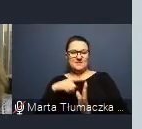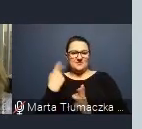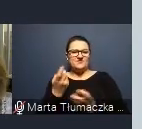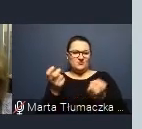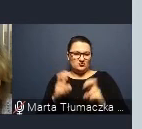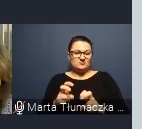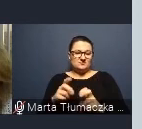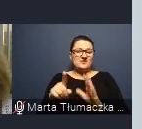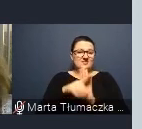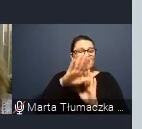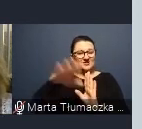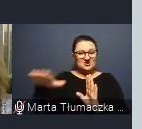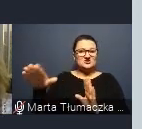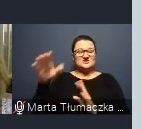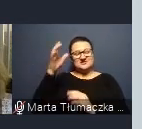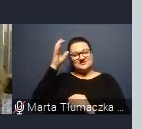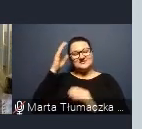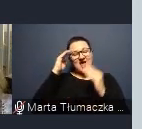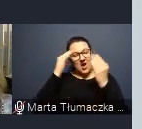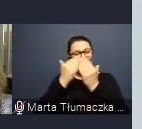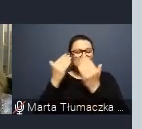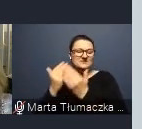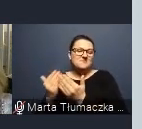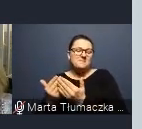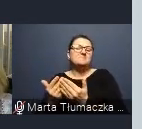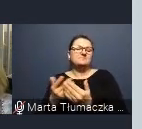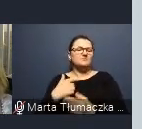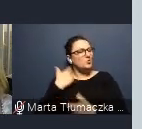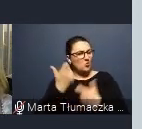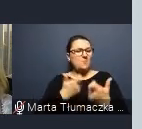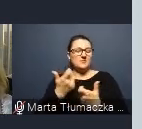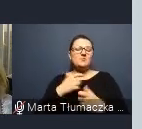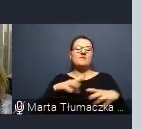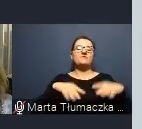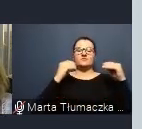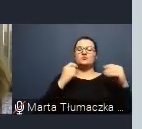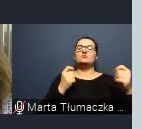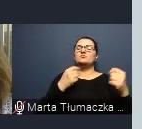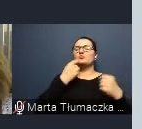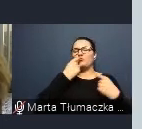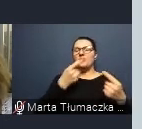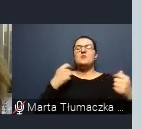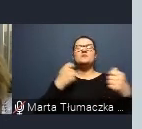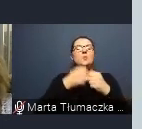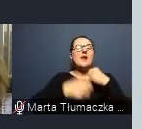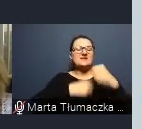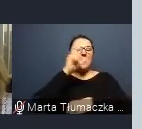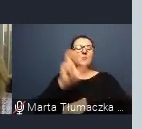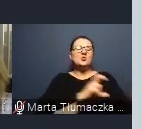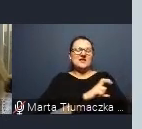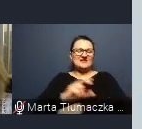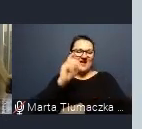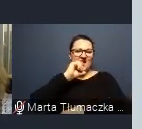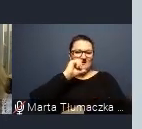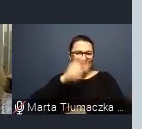autyzmem. Bo również takie rzeczy robimy, tak jak wspomniałam Państwu z Politechniką Gdańską. I tutaj Pan mówił,